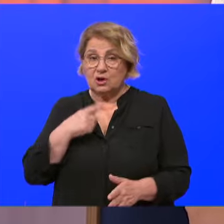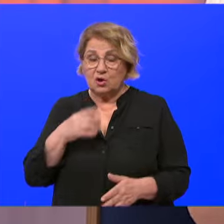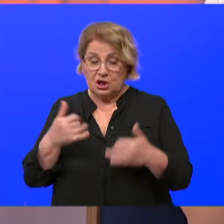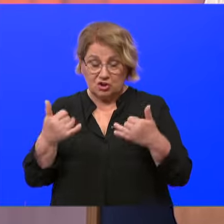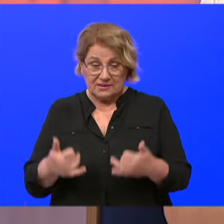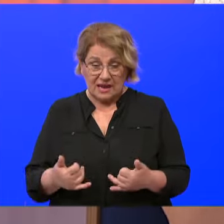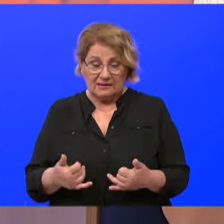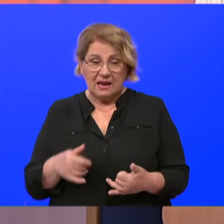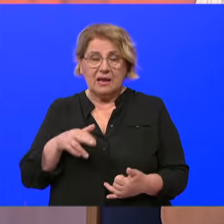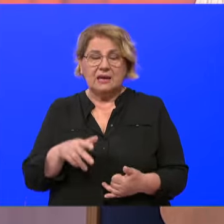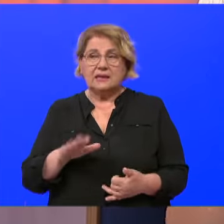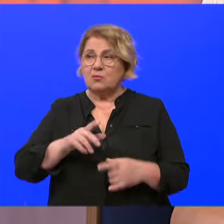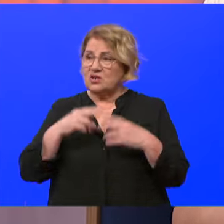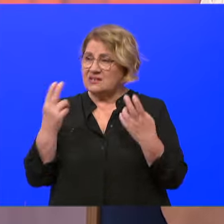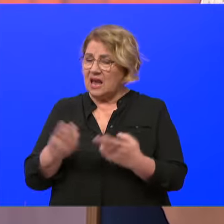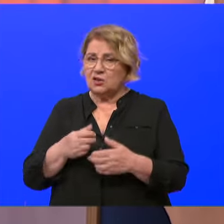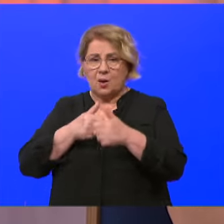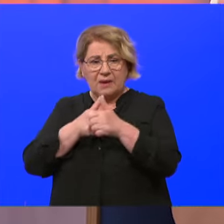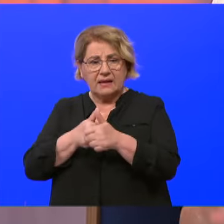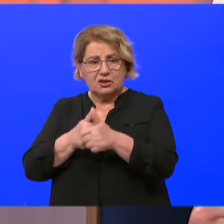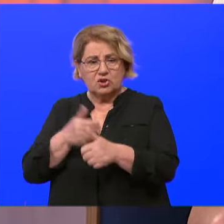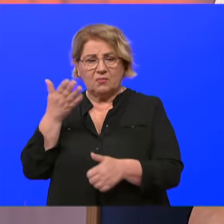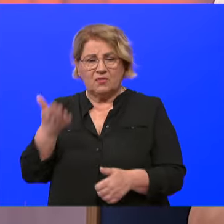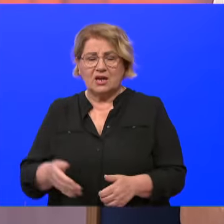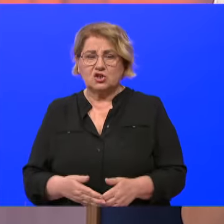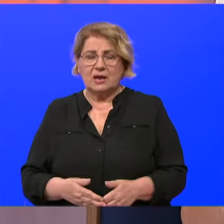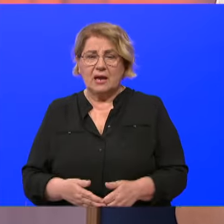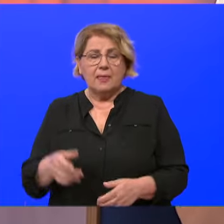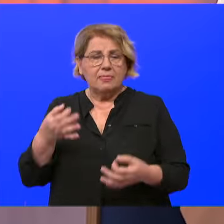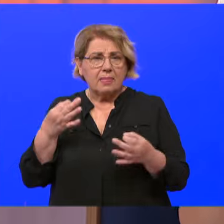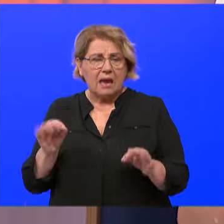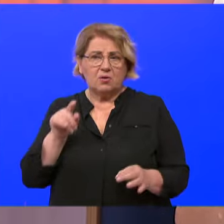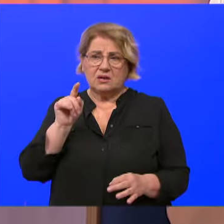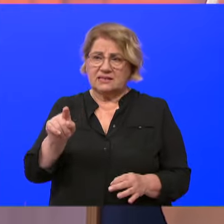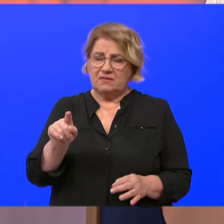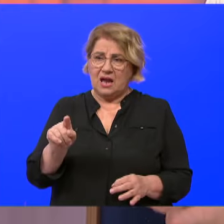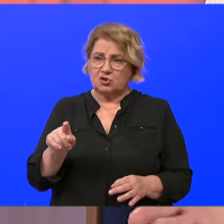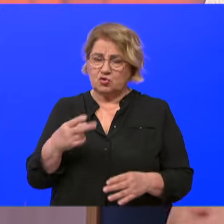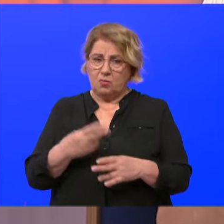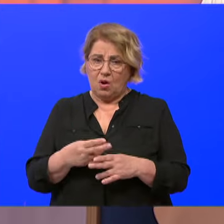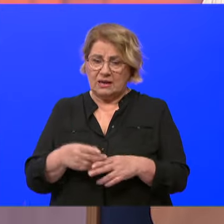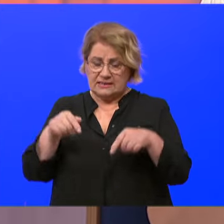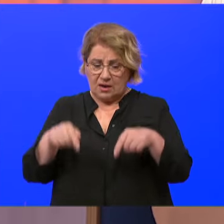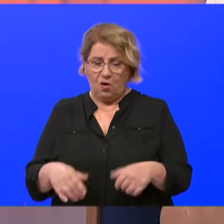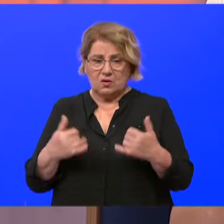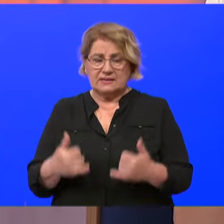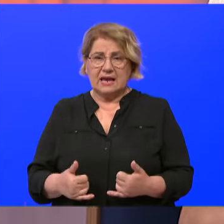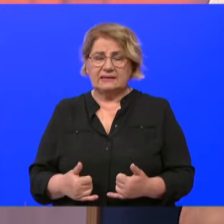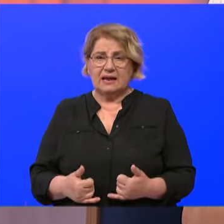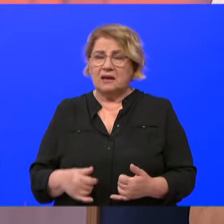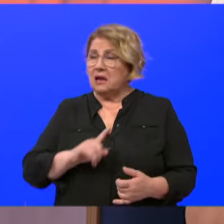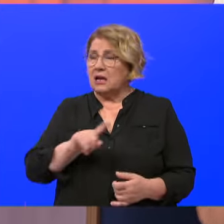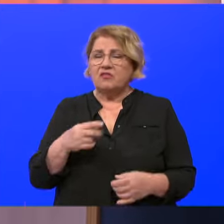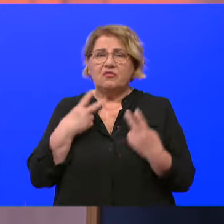sad, idemo s vama, pratit ćemo vas, najbolje za vas i za vašu diagnozu je sad ovo i idemo, niste